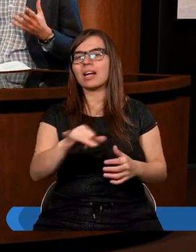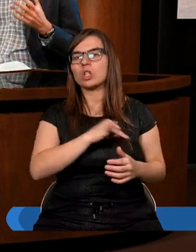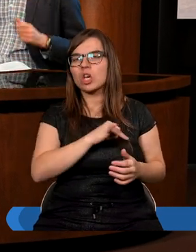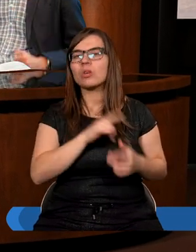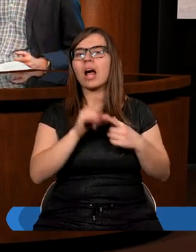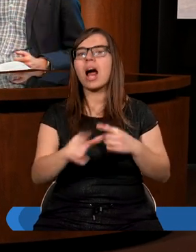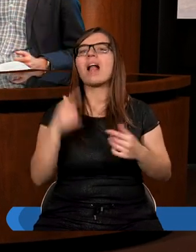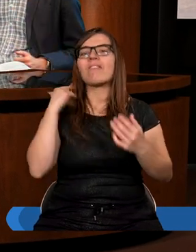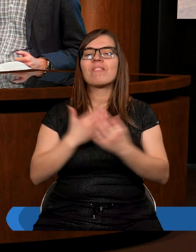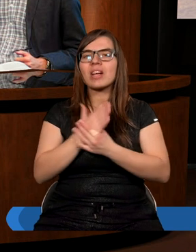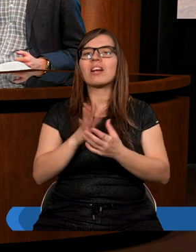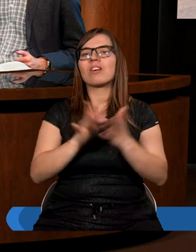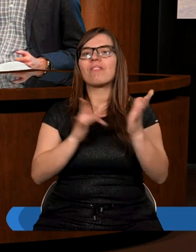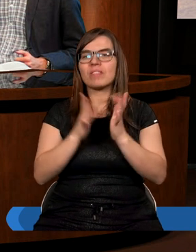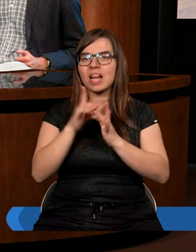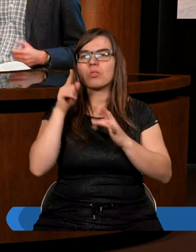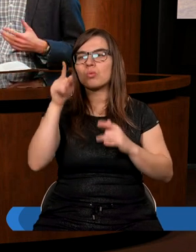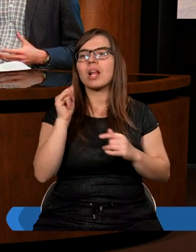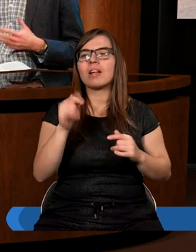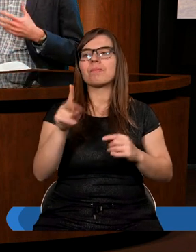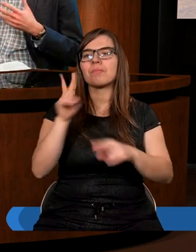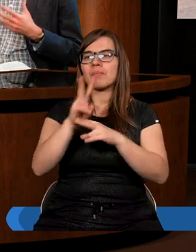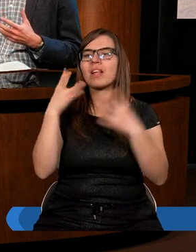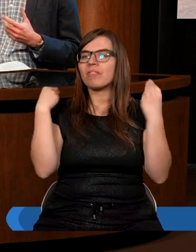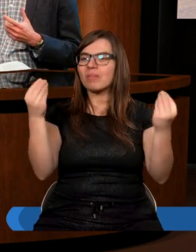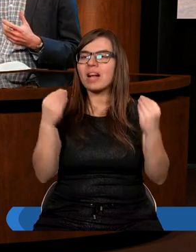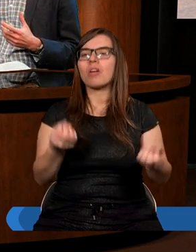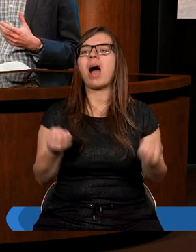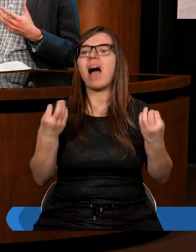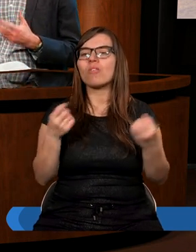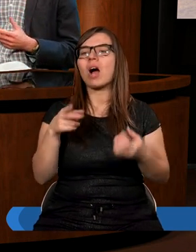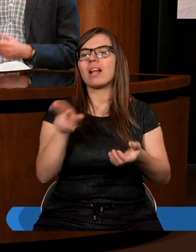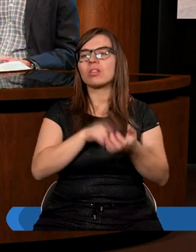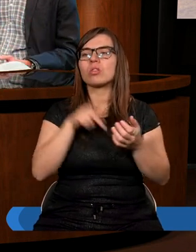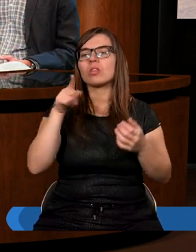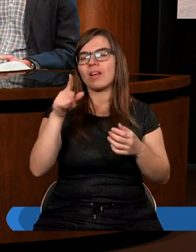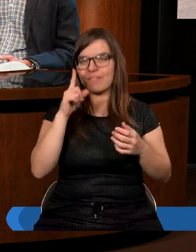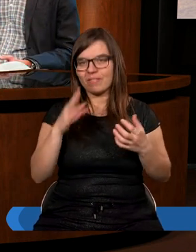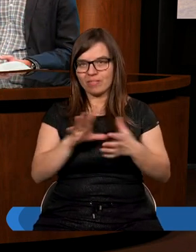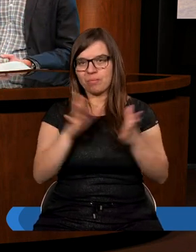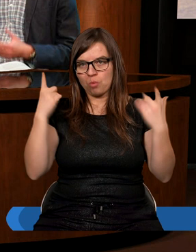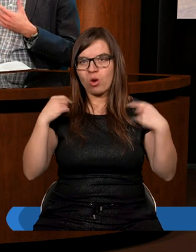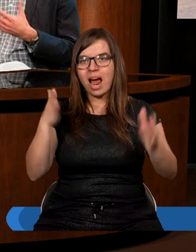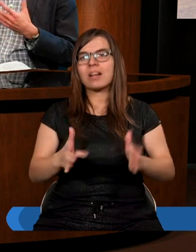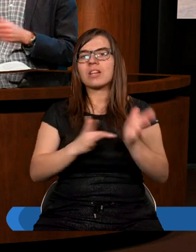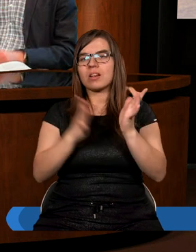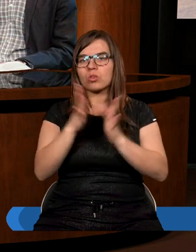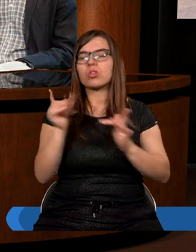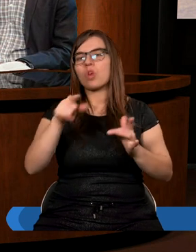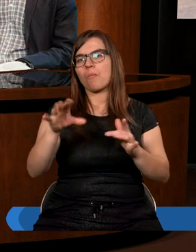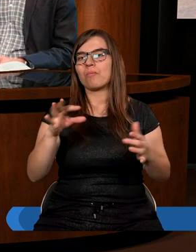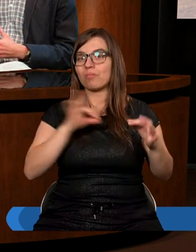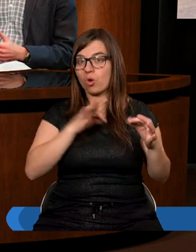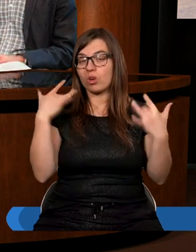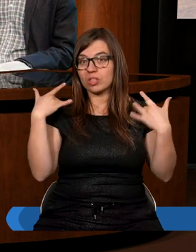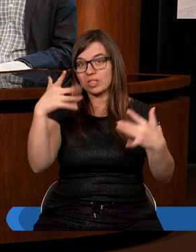wierzę, że Jezus zapłacił za moje grzechy, to jeszcze mamy wspaniałego adwokata w osobie Pana Jezusa, który mówi to są moje dzieci,